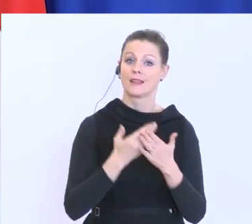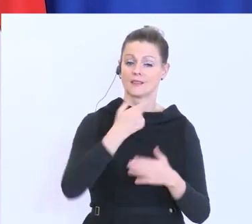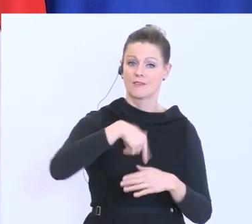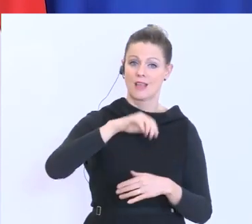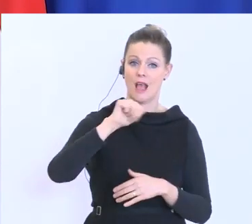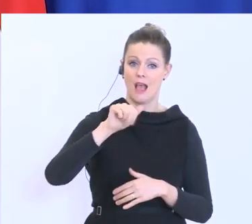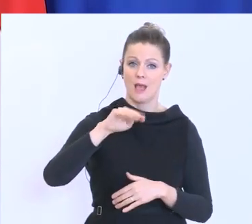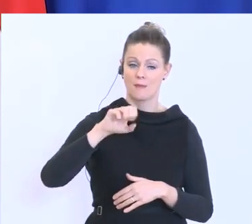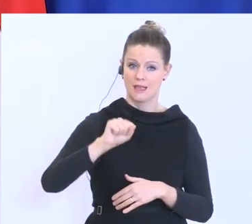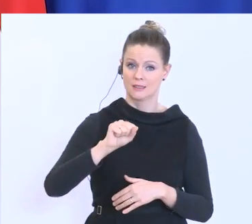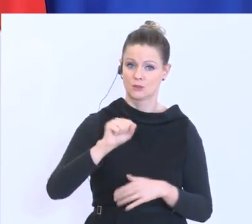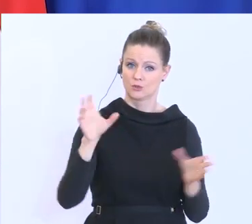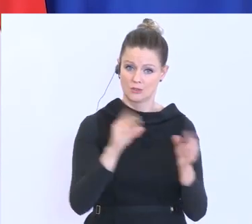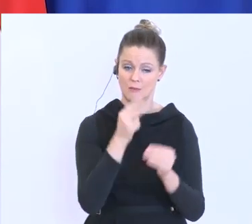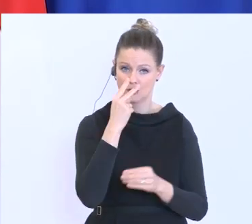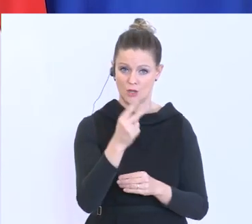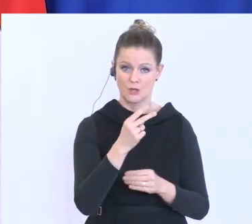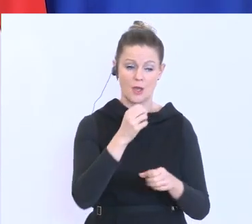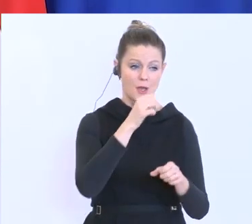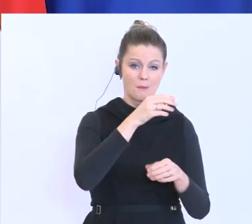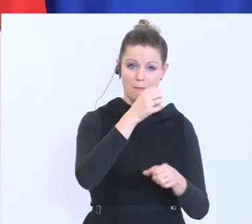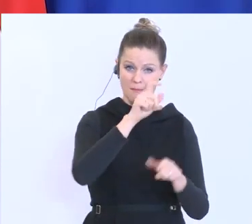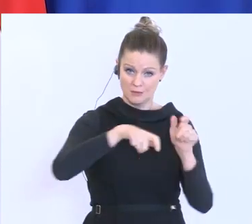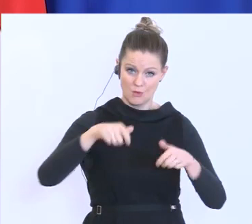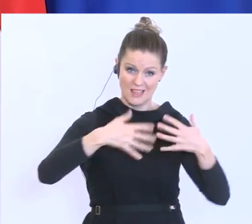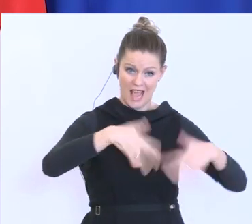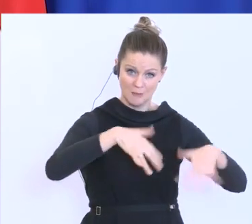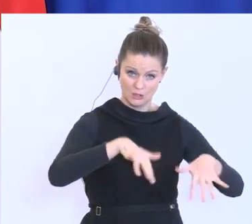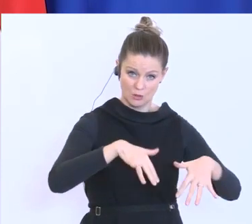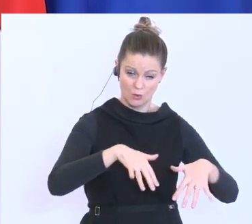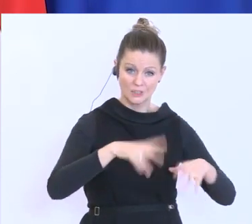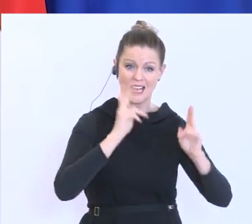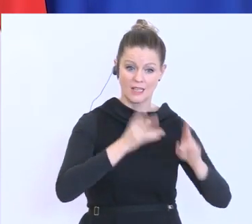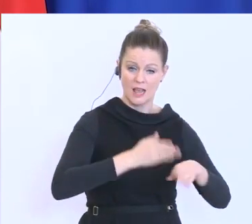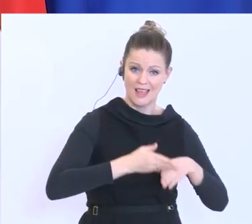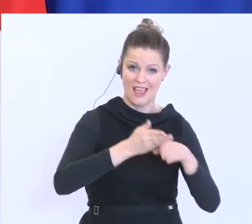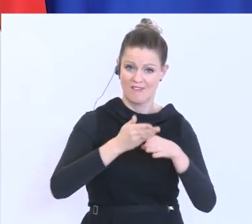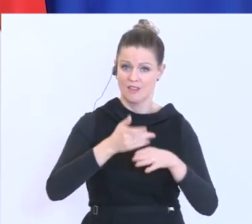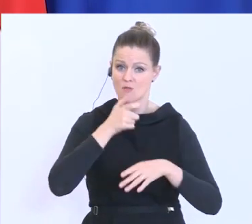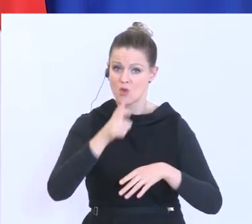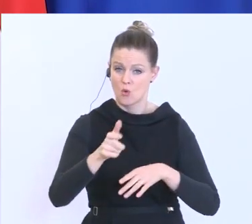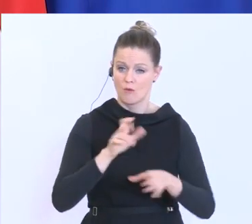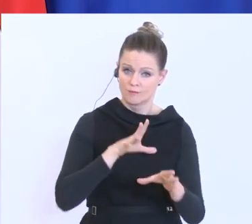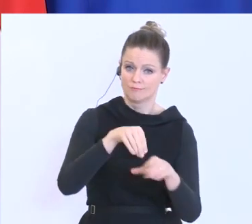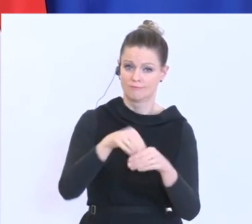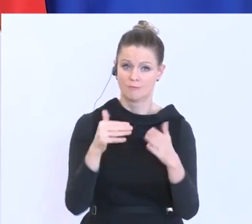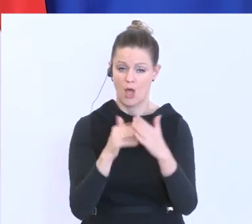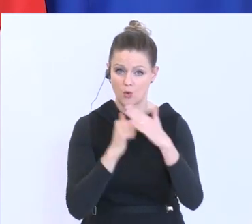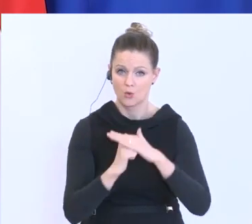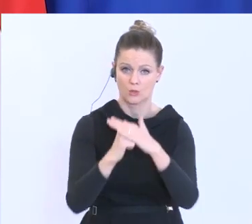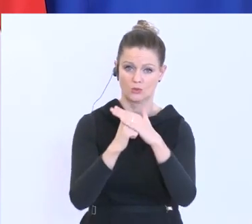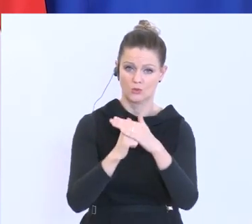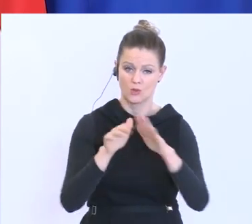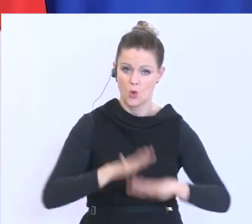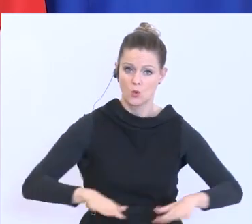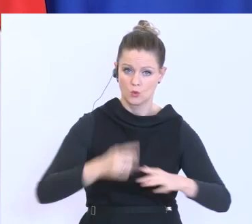dem AMS auch, dass arbeitslose Menschen so schnell wie möglich in den Berufen helfen, wo wir tagtäglich Unterstützung brauchen, um die